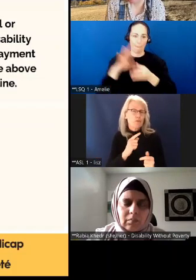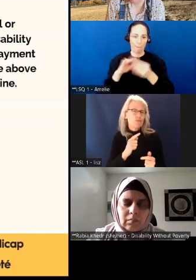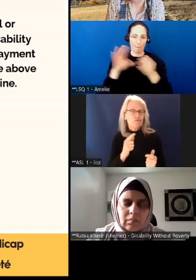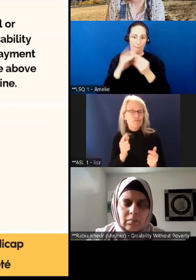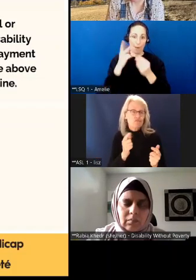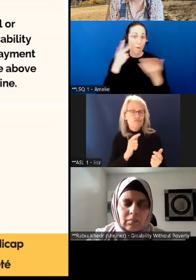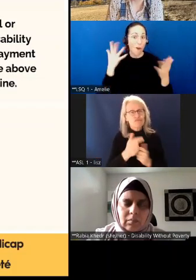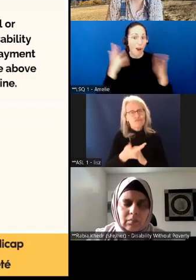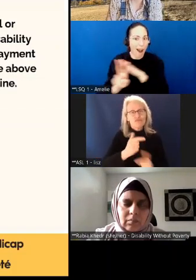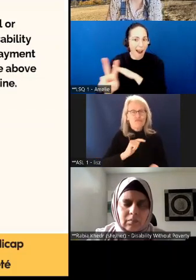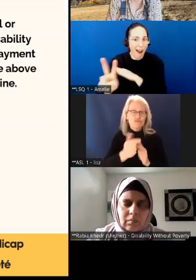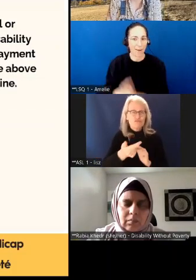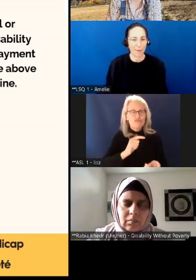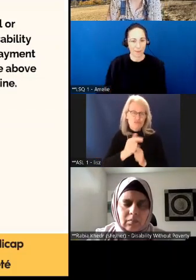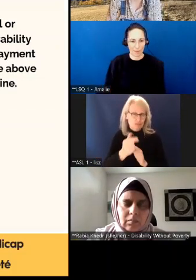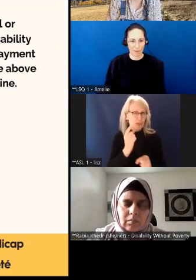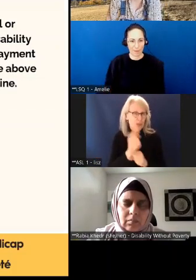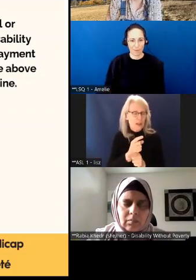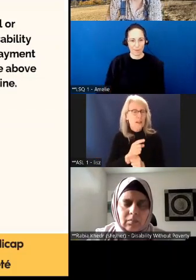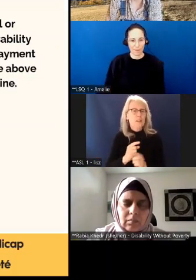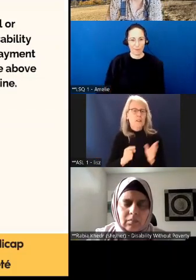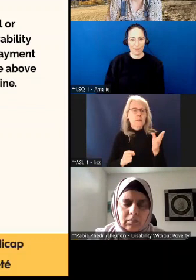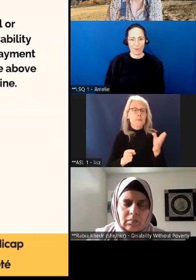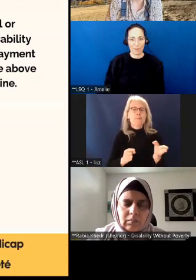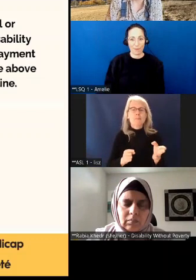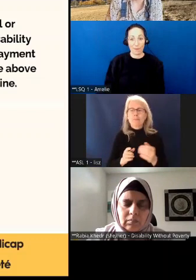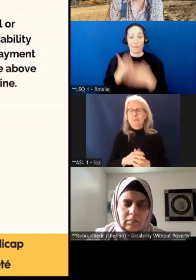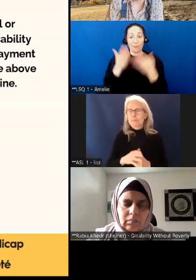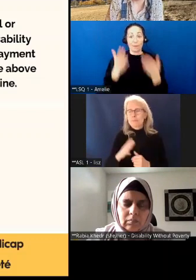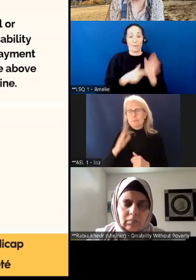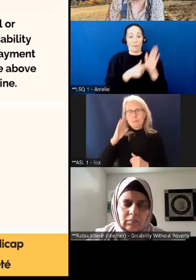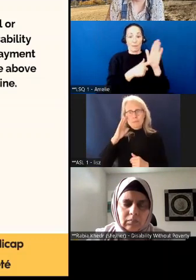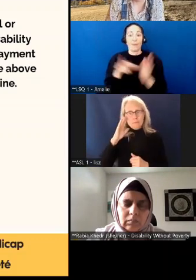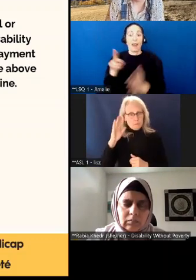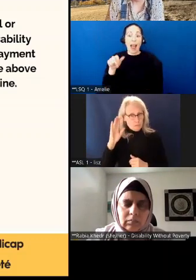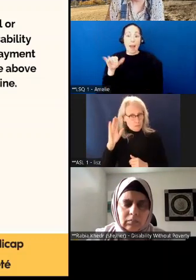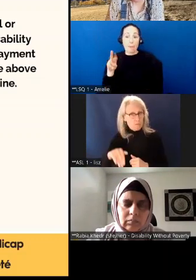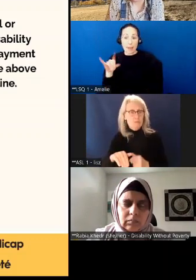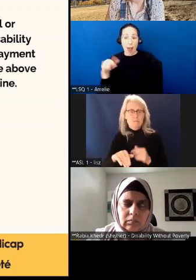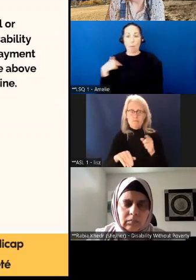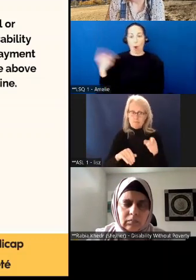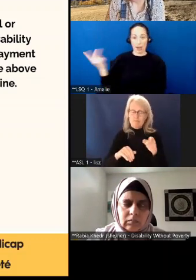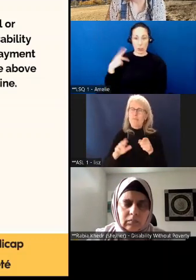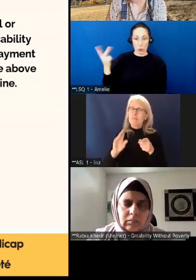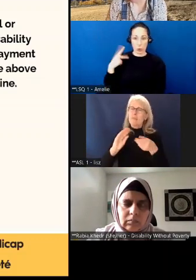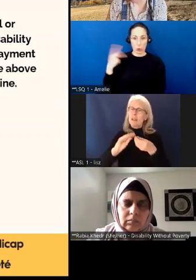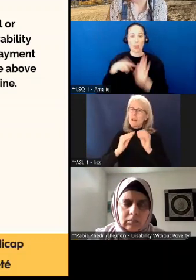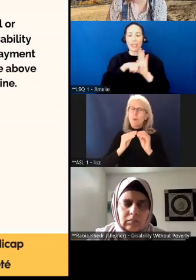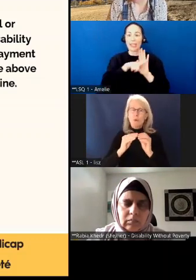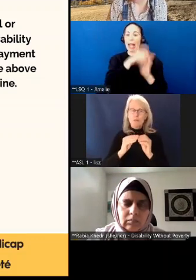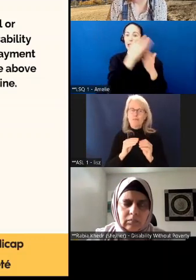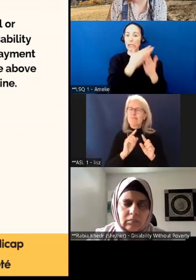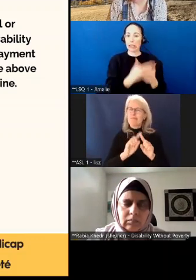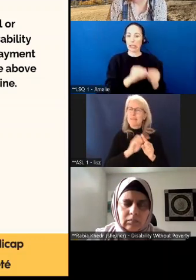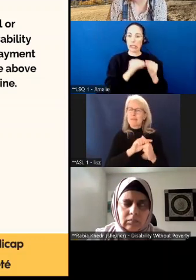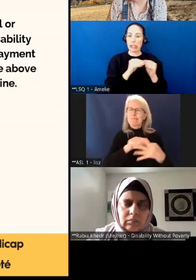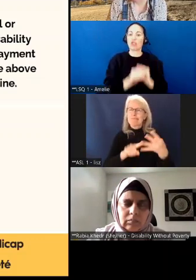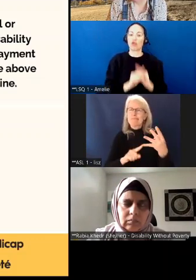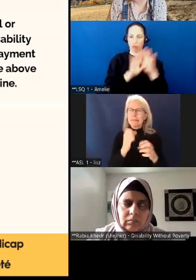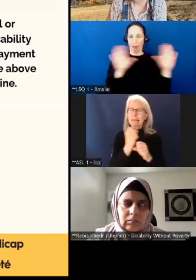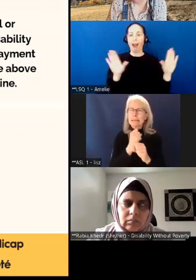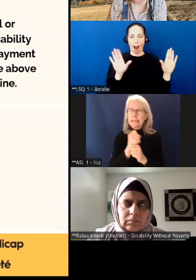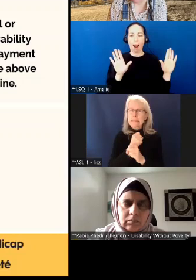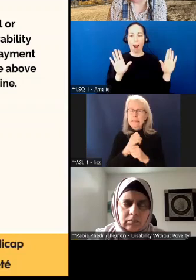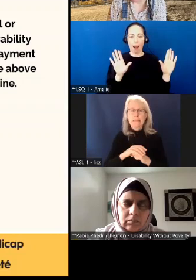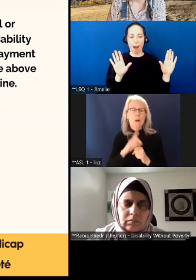Alors, nous allons vous présenter, Rabia et moi, certaines statistiques d'ordre général. Et